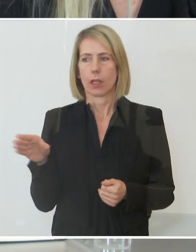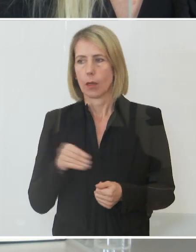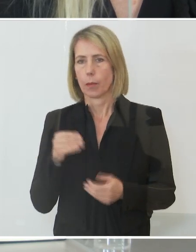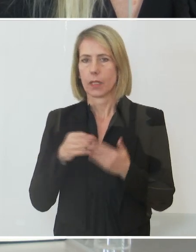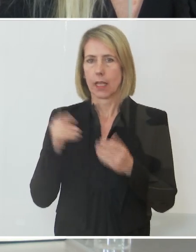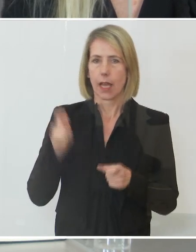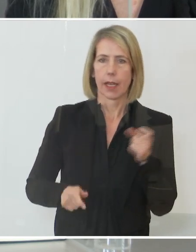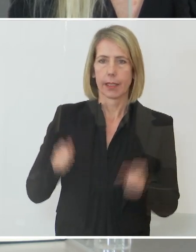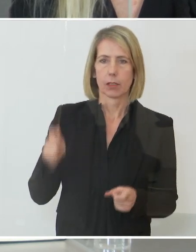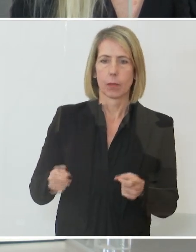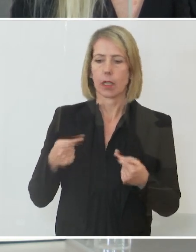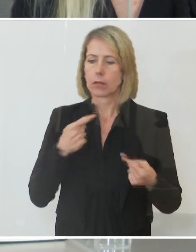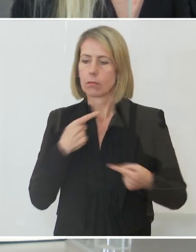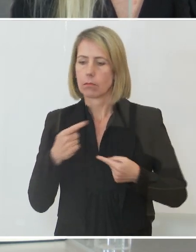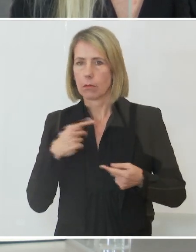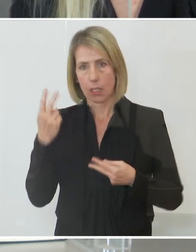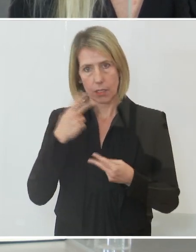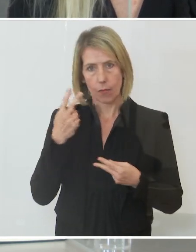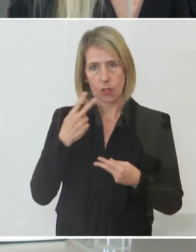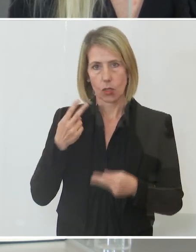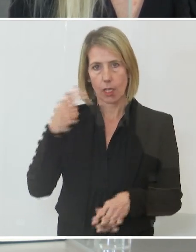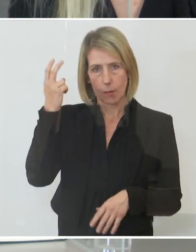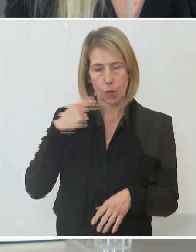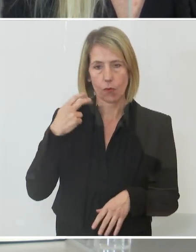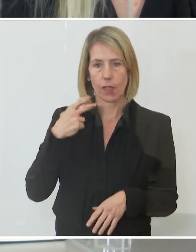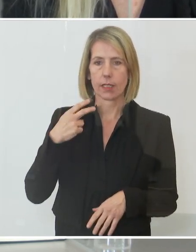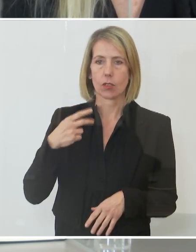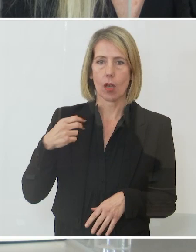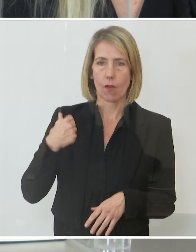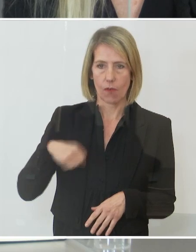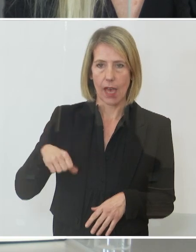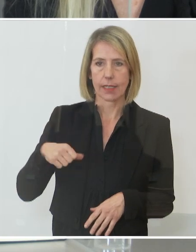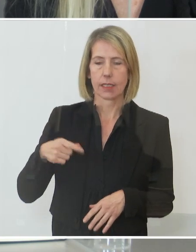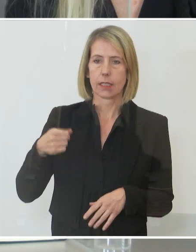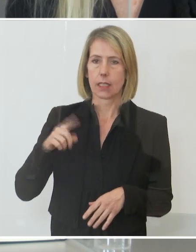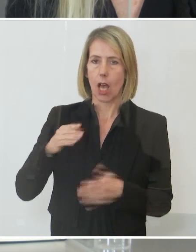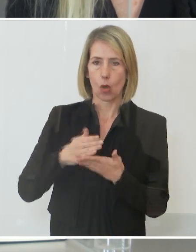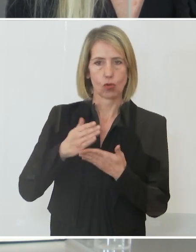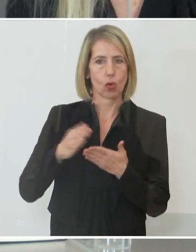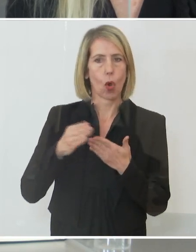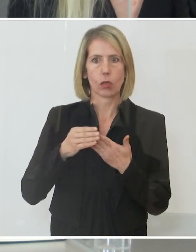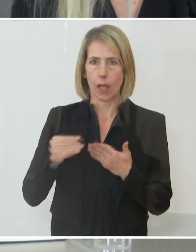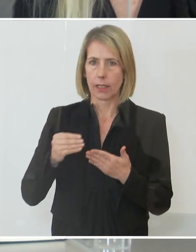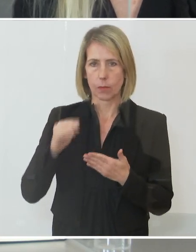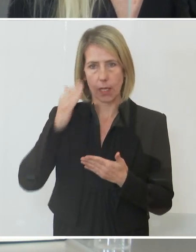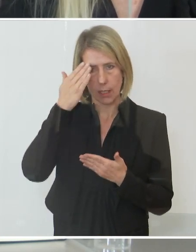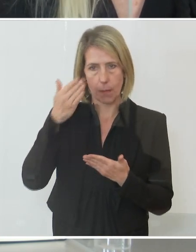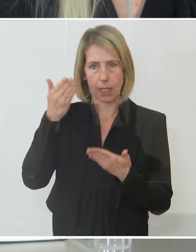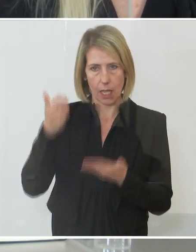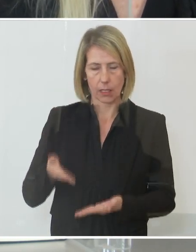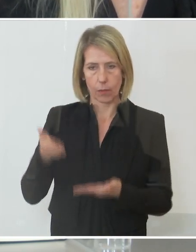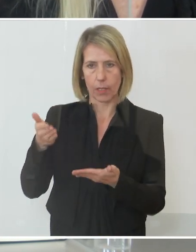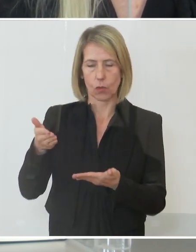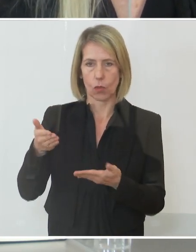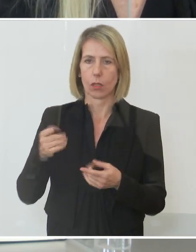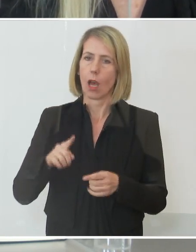Experten auseinandergesetzt. Professor Günter Weiß, der ja ein ausgewiesener Experte ist, mit ihm haben wir auch